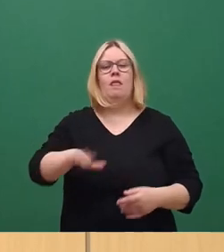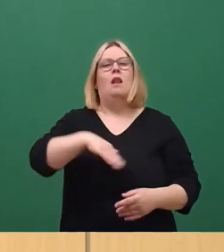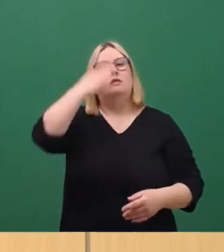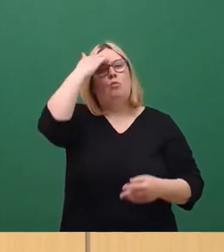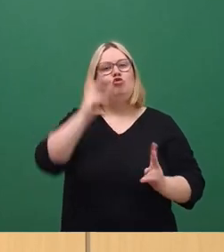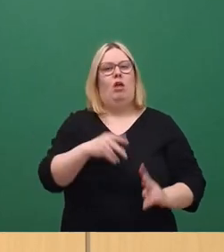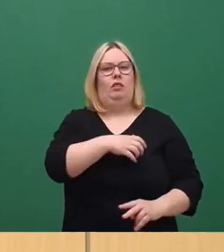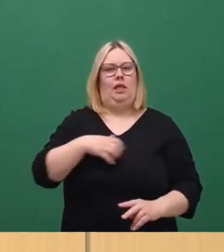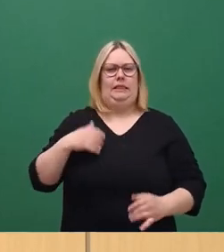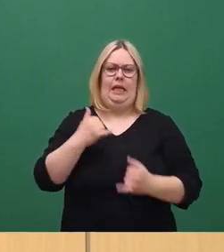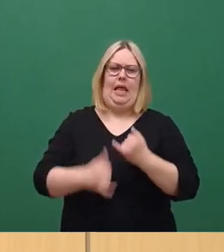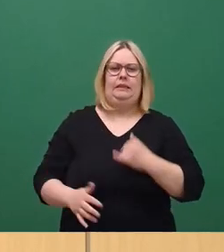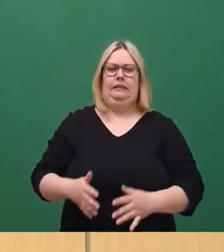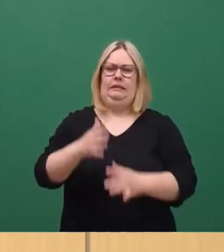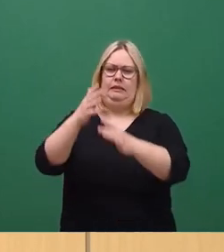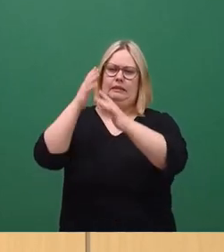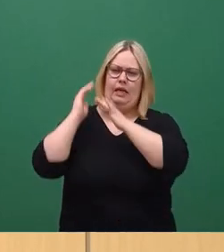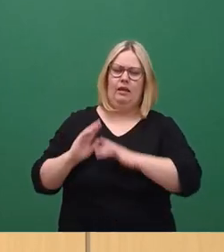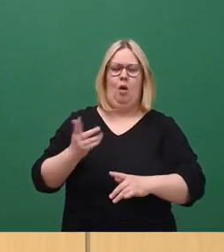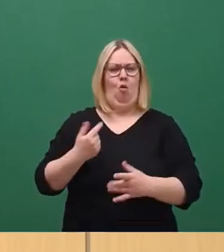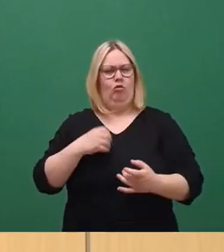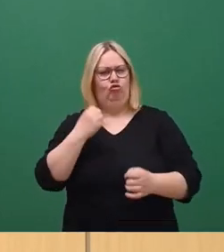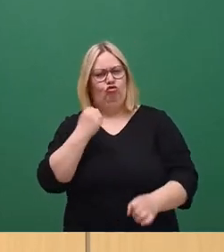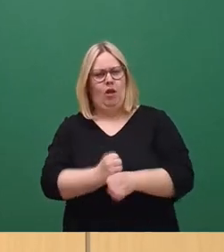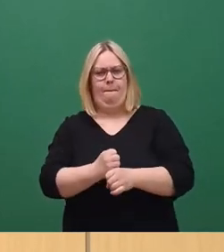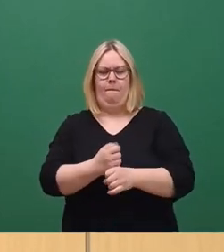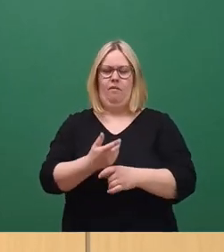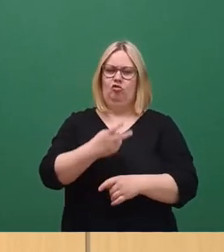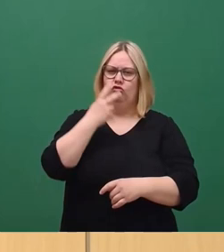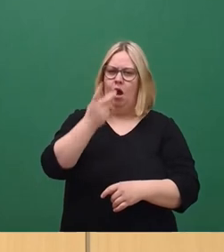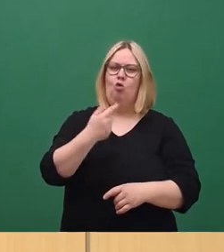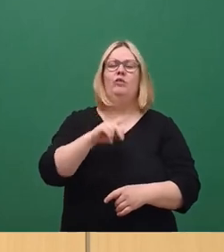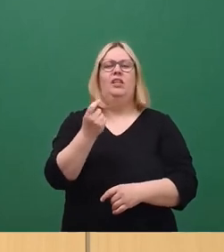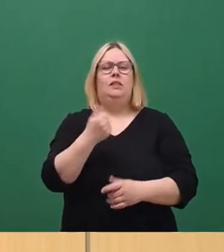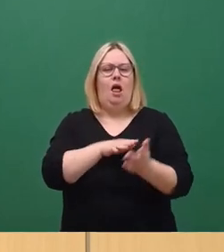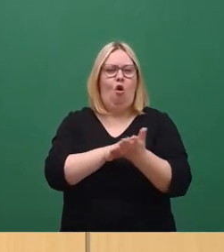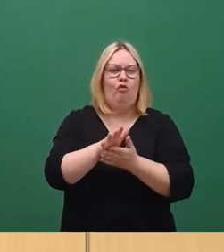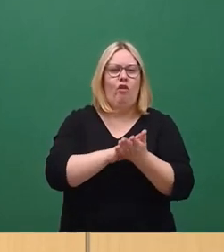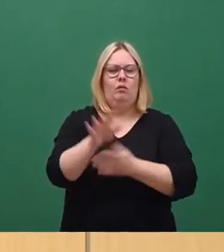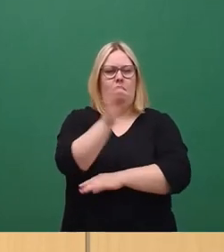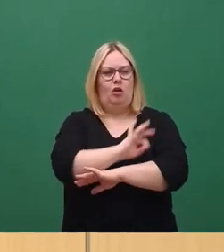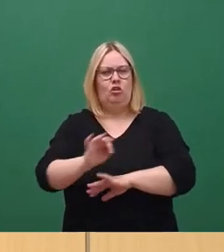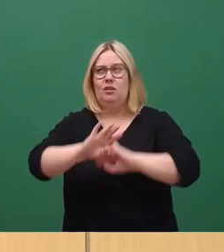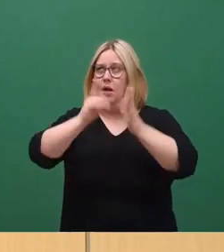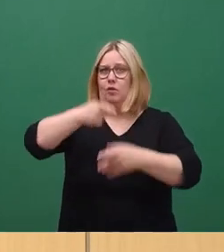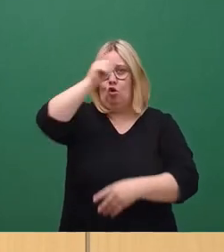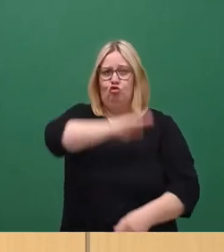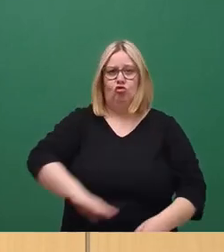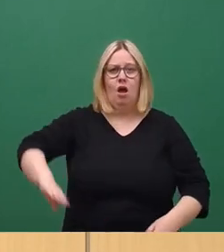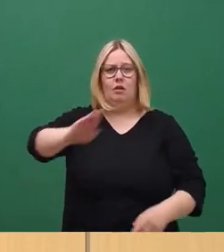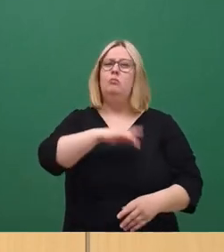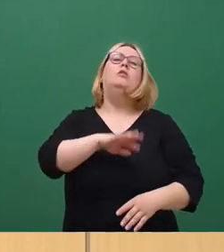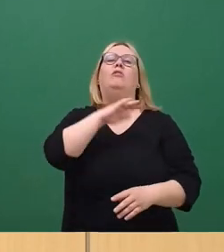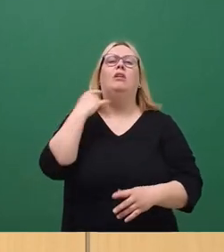letzten Jahrzehnten keine Zeit und auch keine Mühe gescheut, um mit erheblichem finanziellem Aufwand, mit Architekten aus ganz Deutschland, mit umfassenden